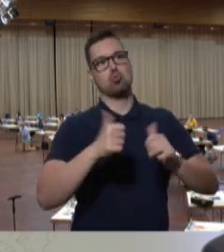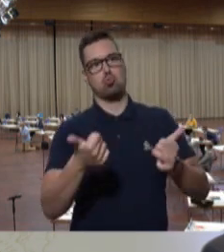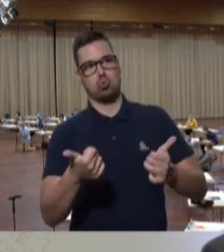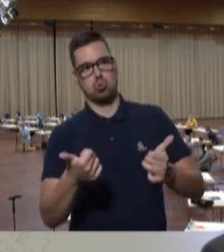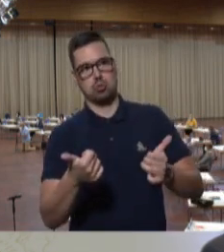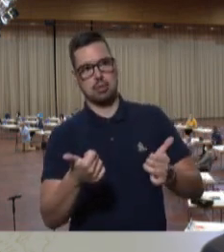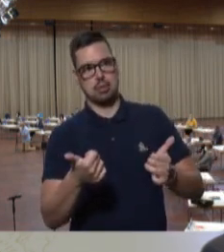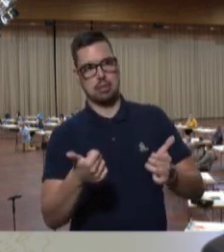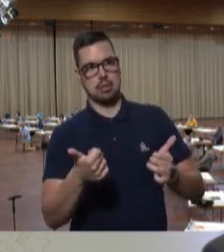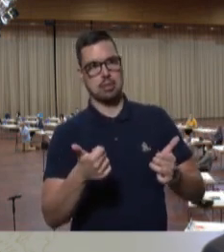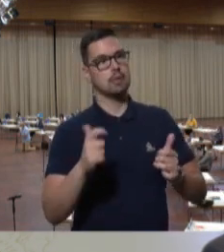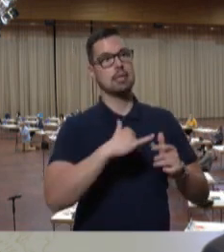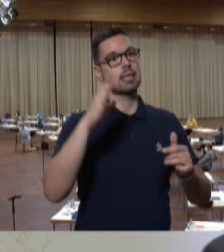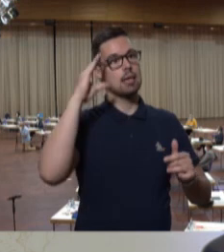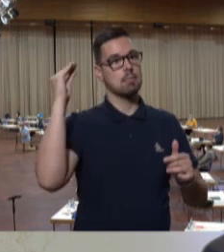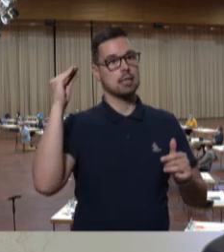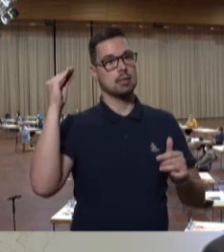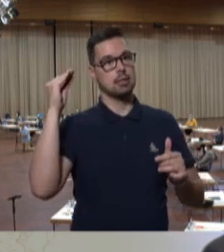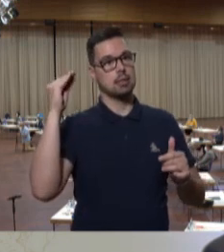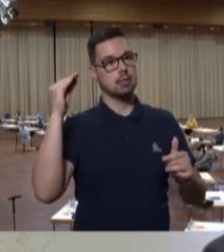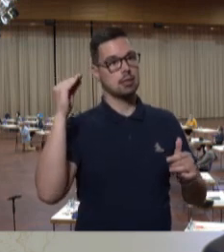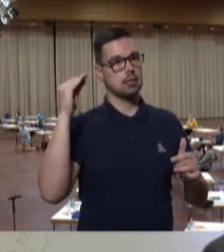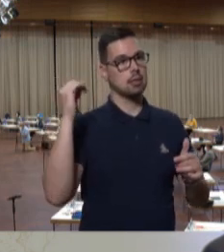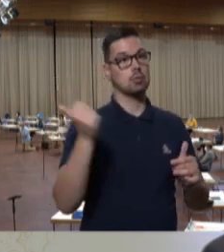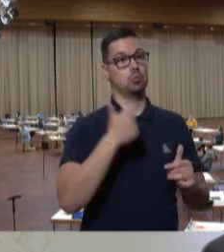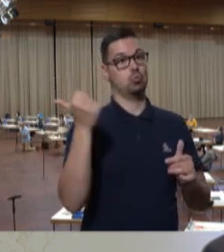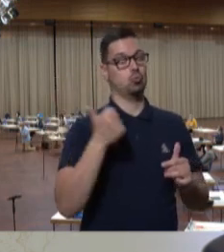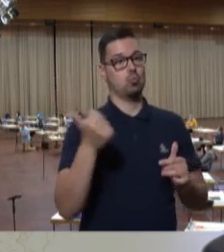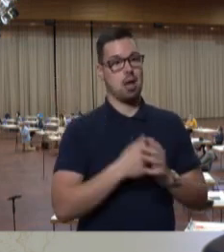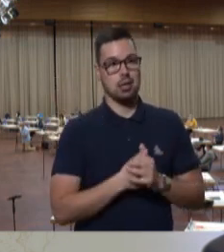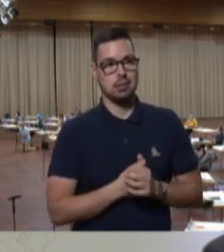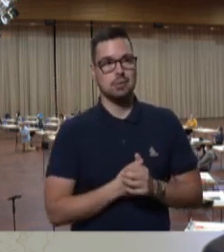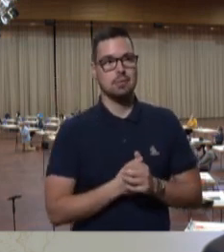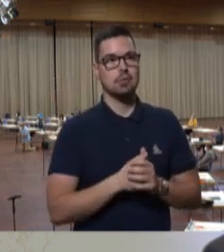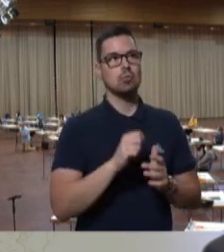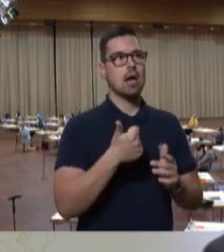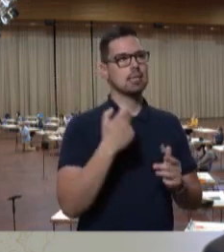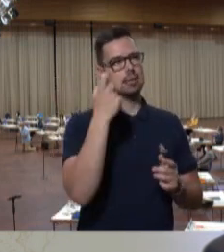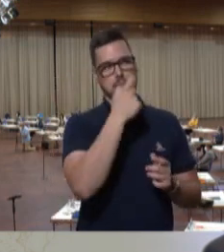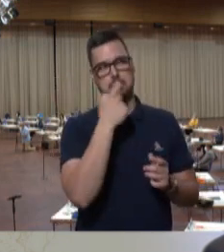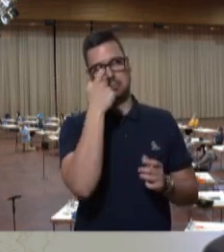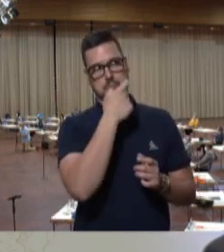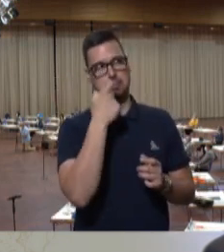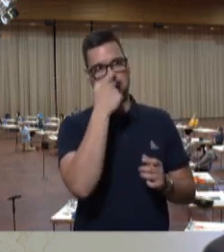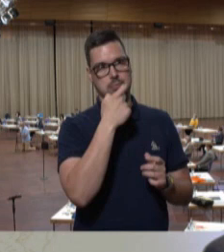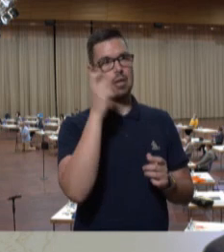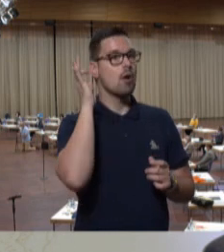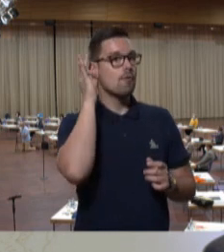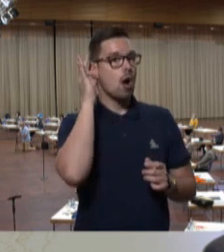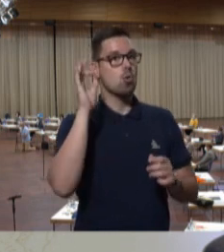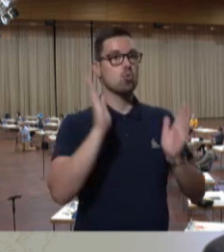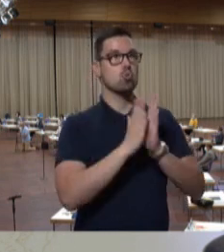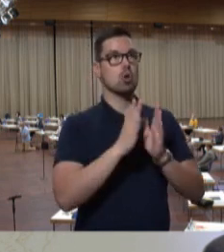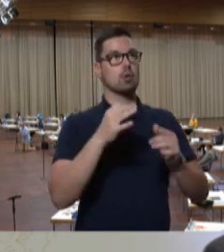Sie sind, das weiß an jedermann, des Herrn, Herrgott, Meisterstück. Nur eines macht mich stutzig, Gott schuf für uns die Frau,